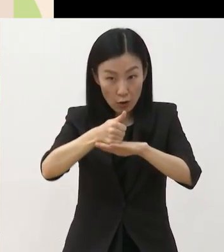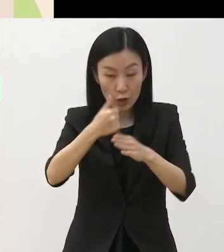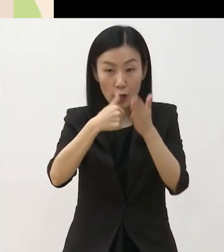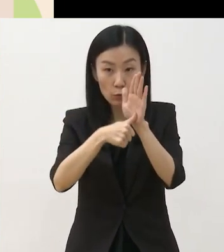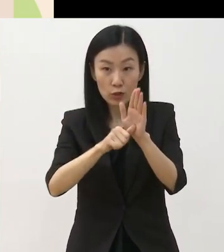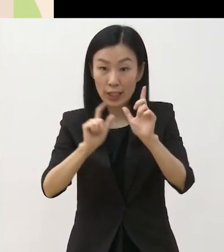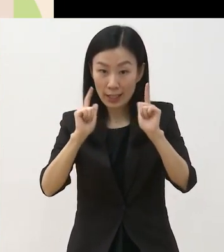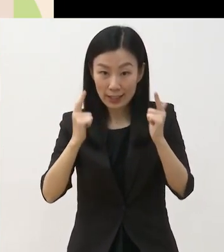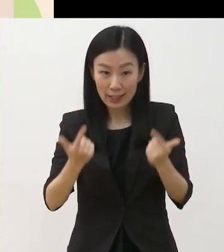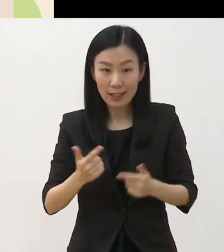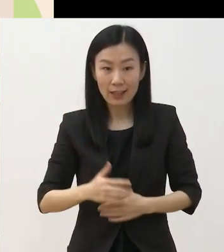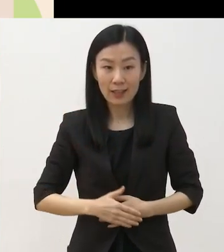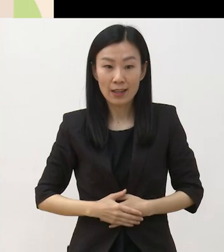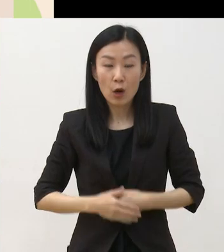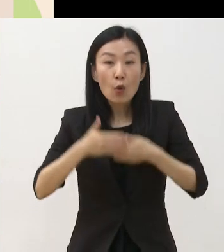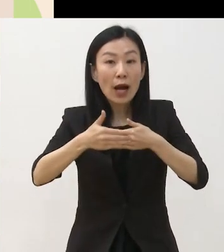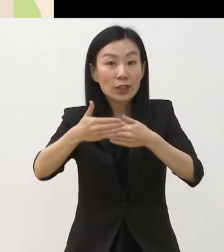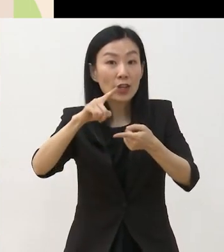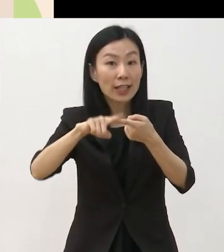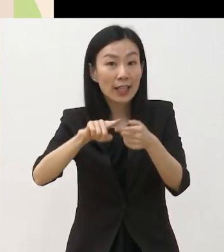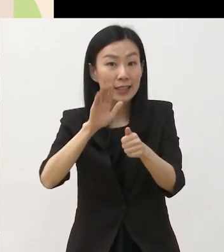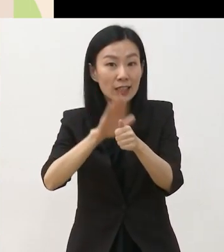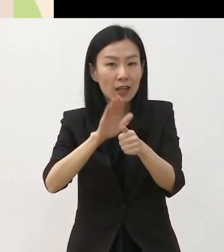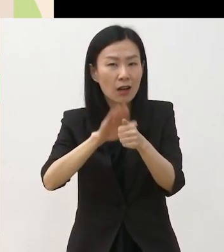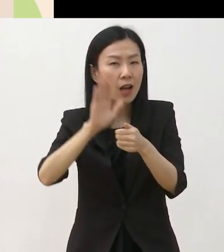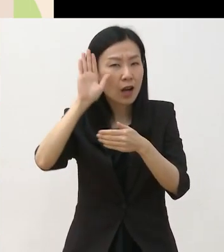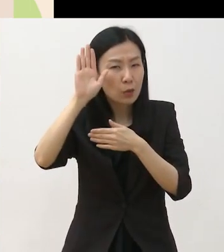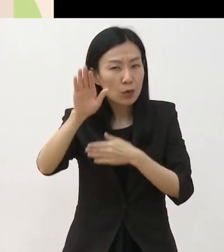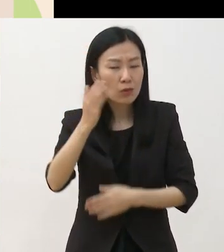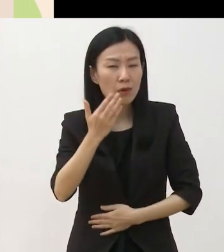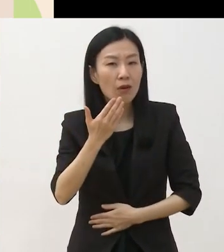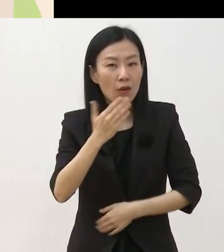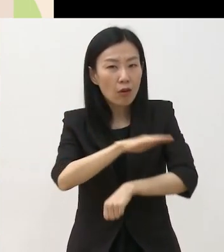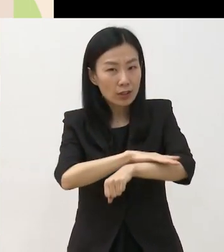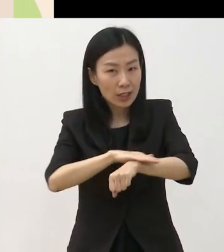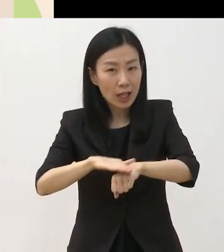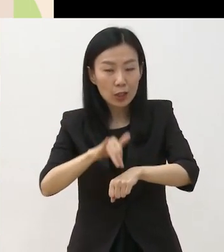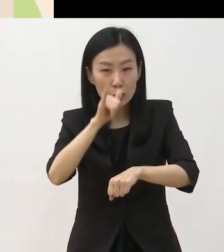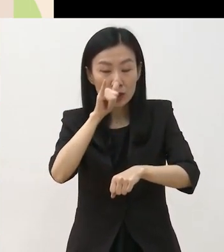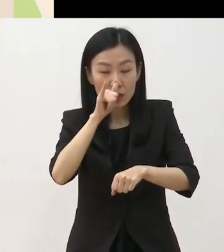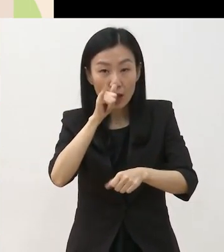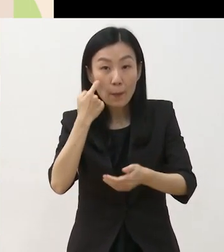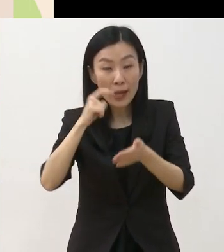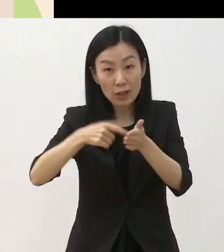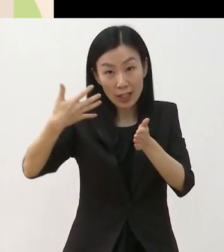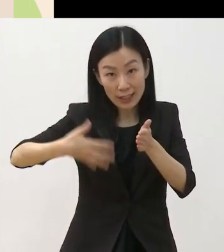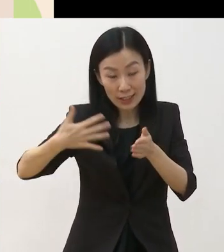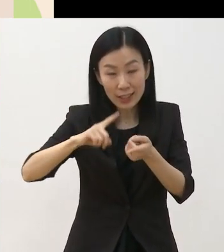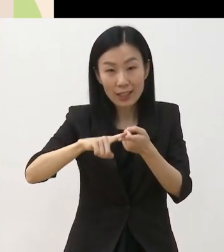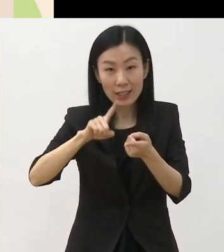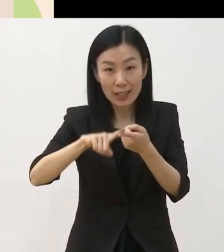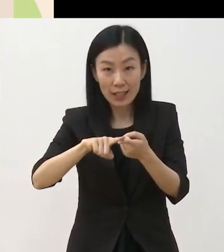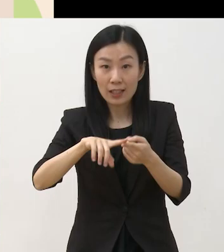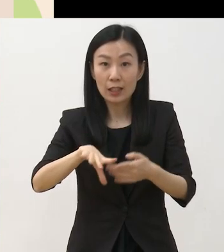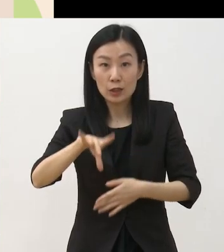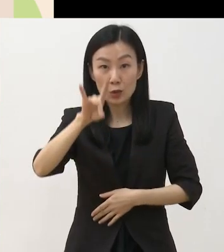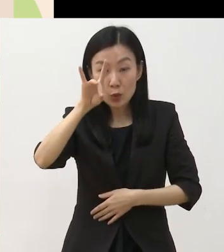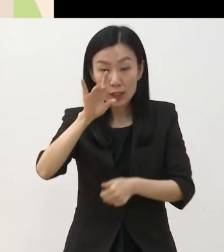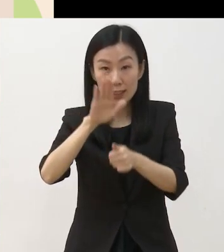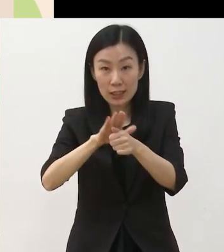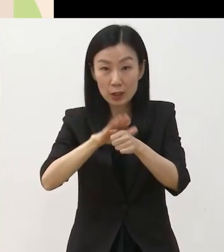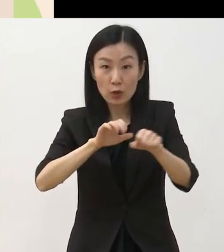가정에 대한 지원으로 가능성 있는 미발표 콘텐츠 발굴, 초기 작업 활동 등을